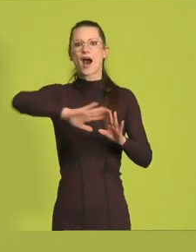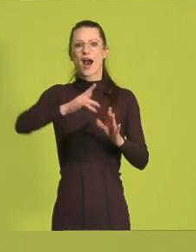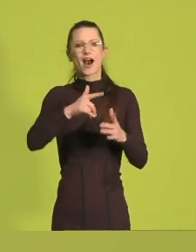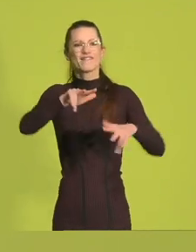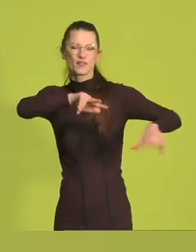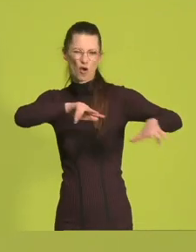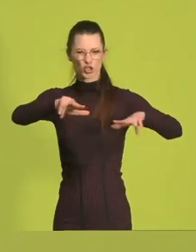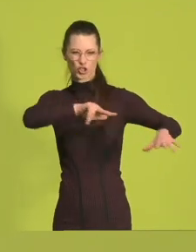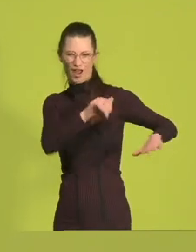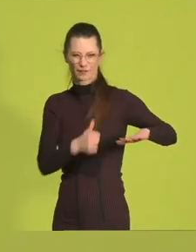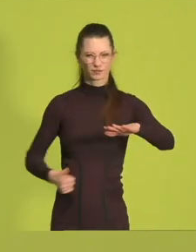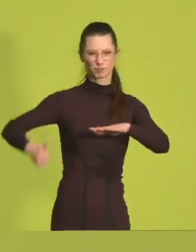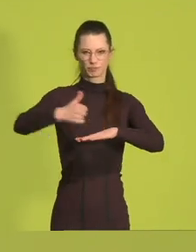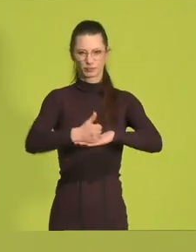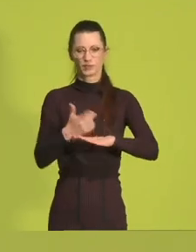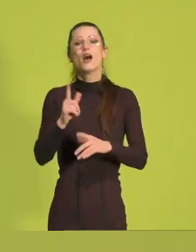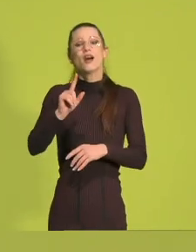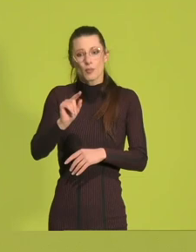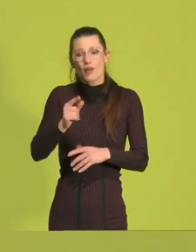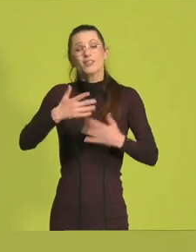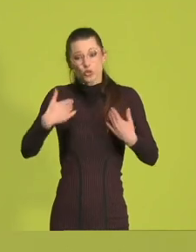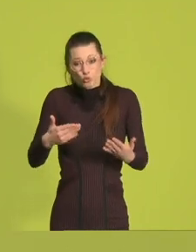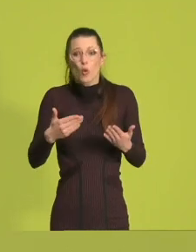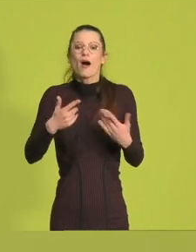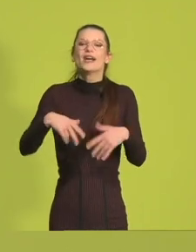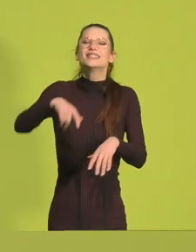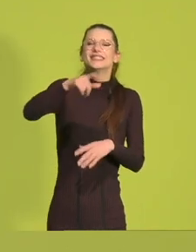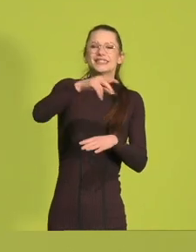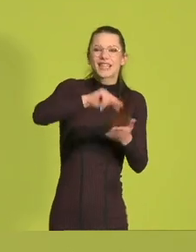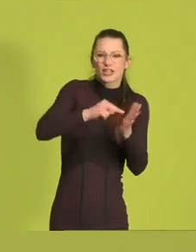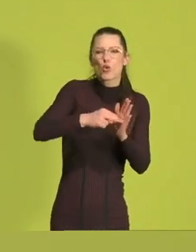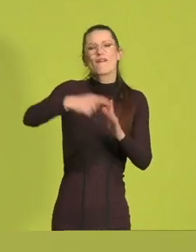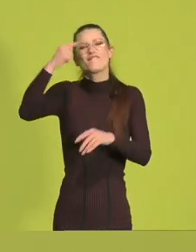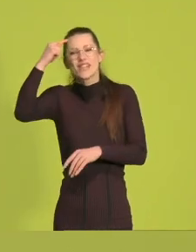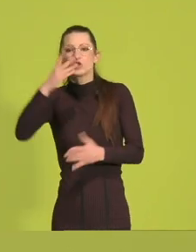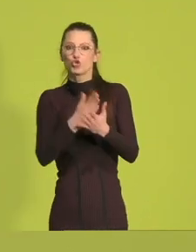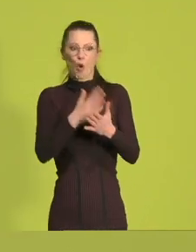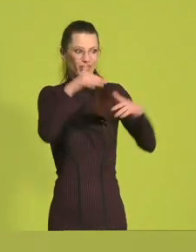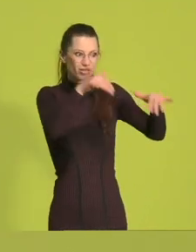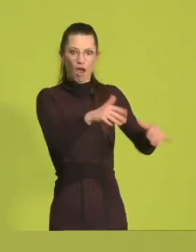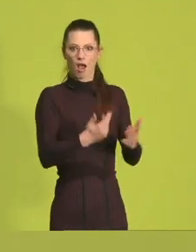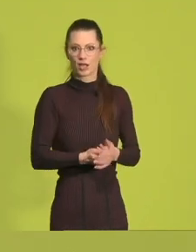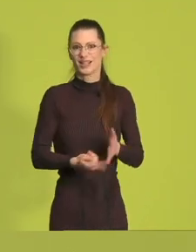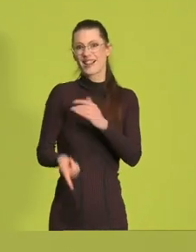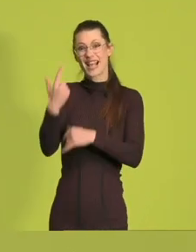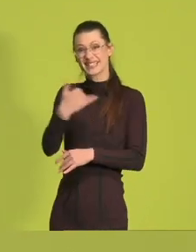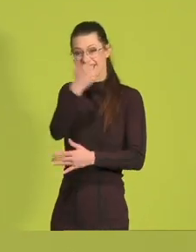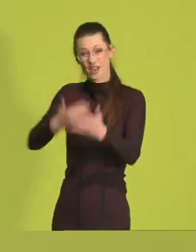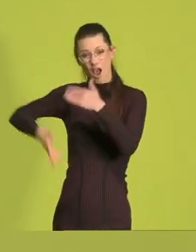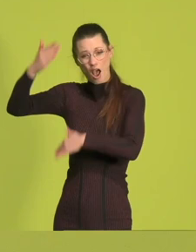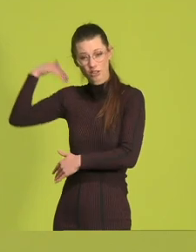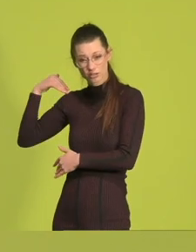wirtschaften und uns fortbewegen. Die Technologien und das Wissen ist doch längst vorhanden. Ich habe es mir in den letzten